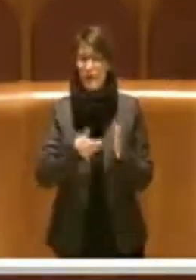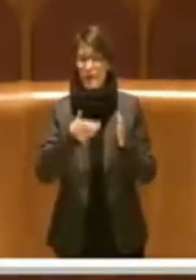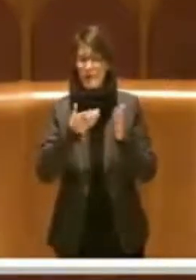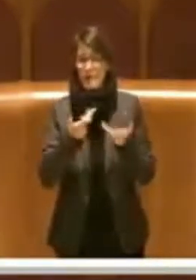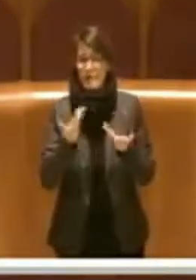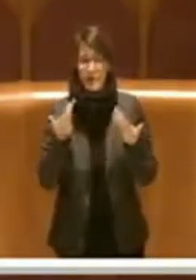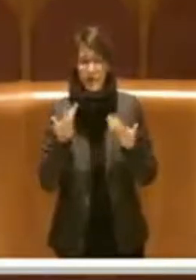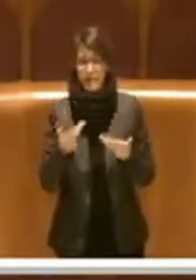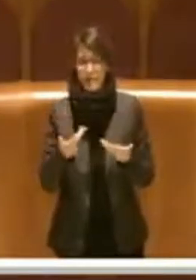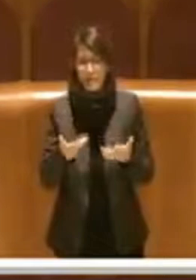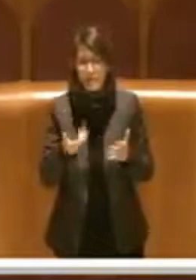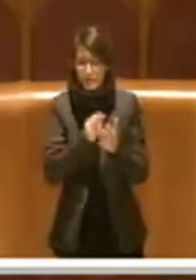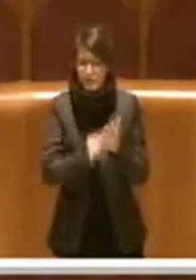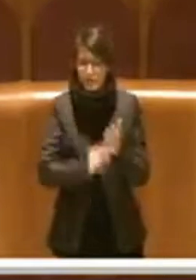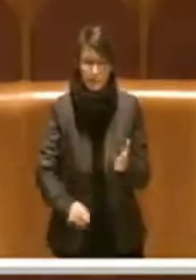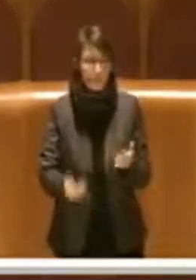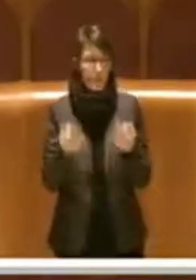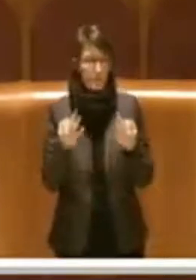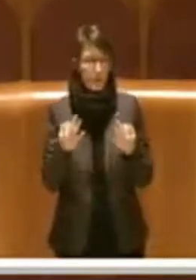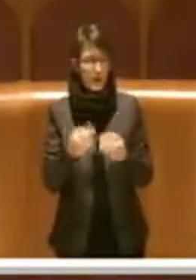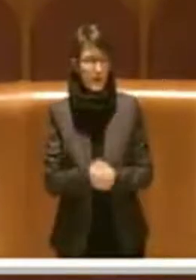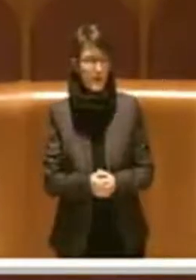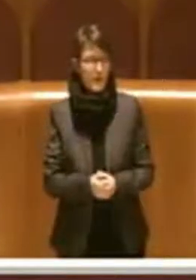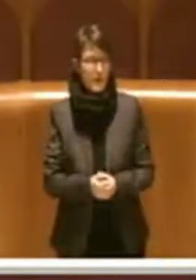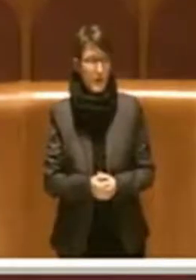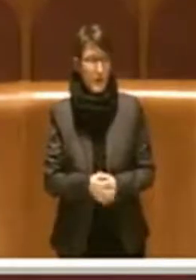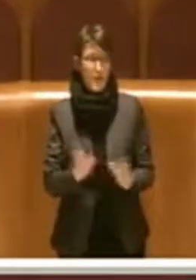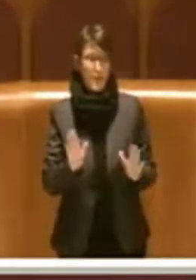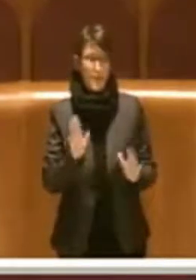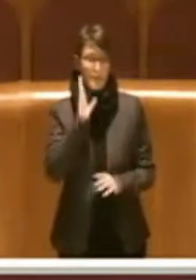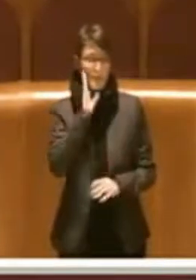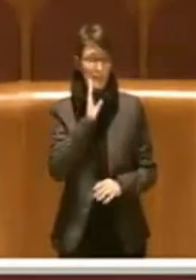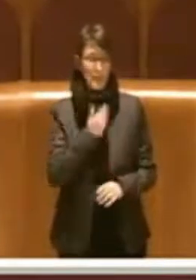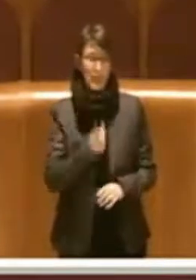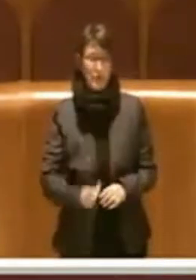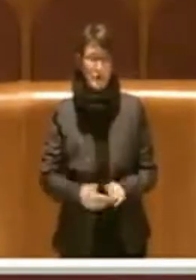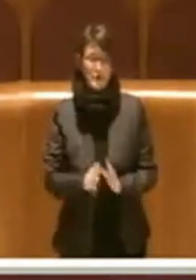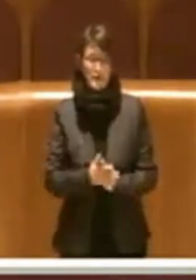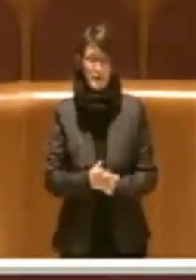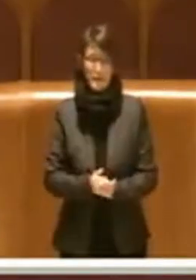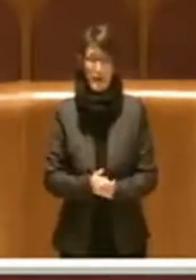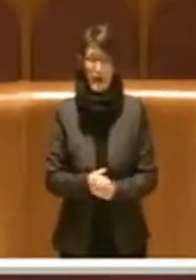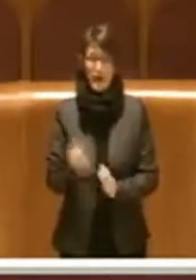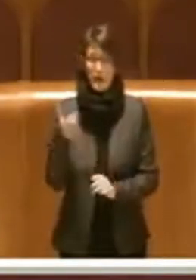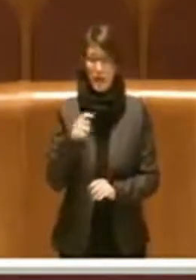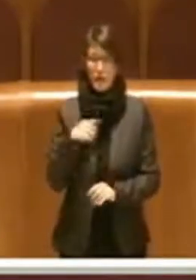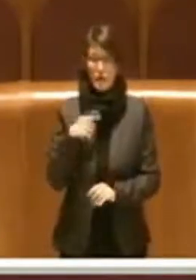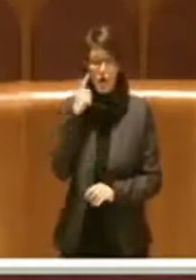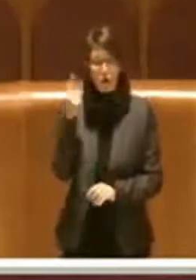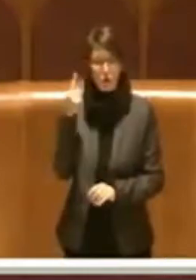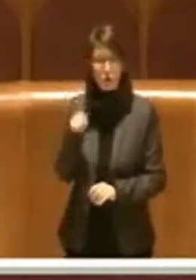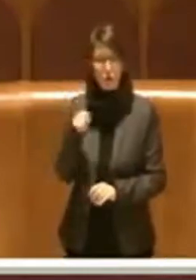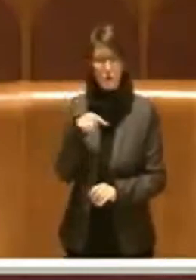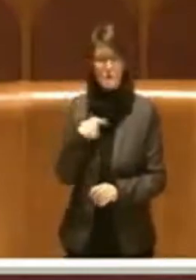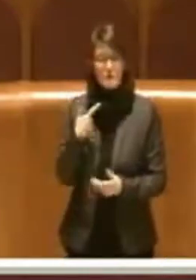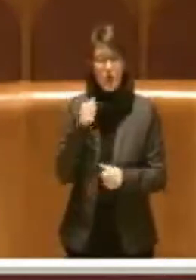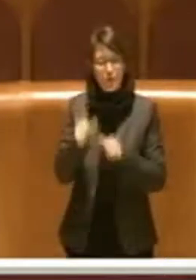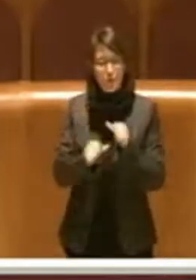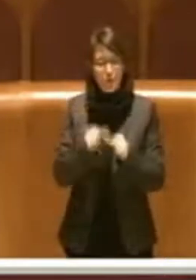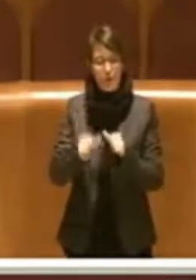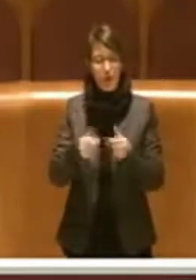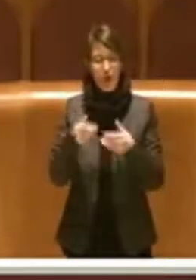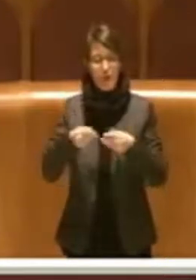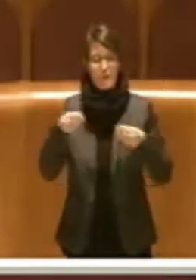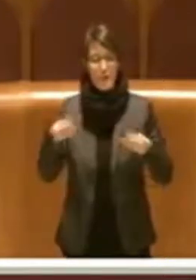quanto che è stata fondamentale l'intuizione di cambiare strumento urbanistico perché ci si era